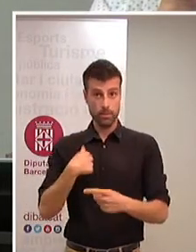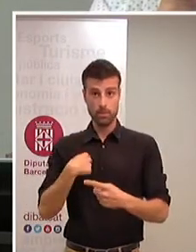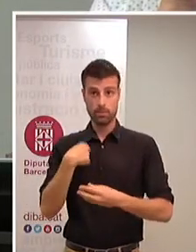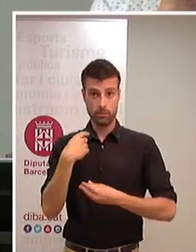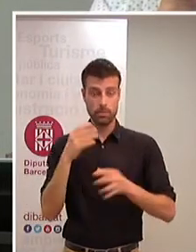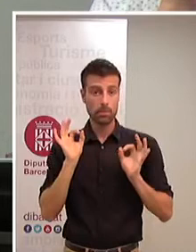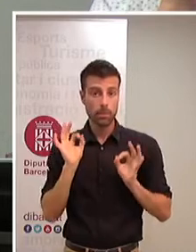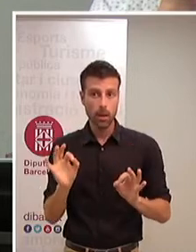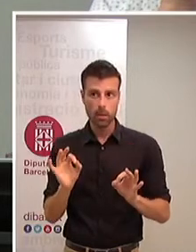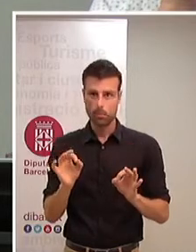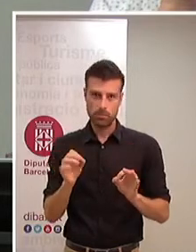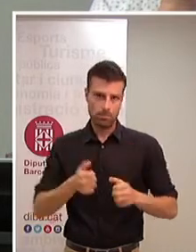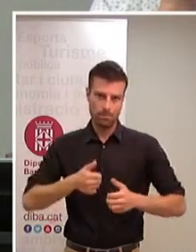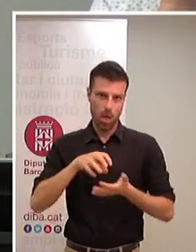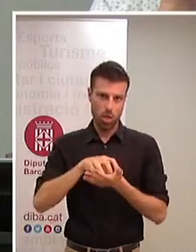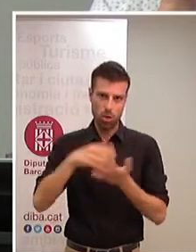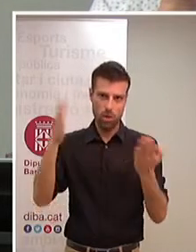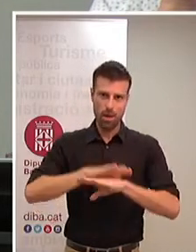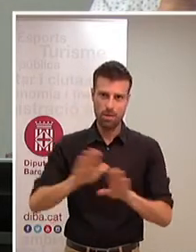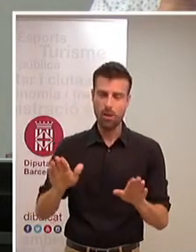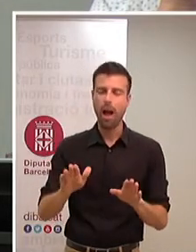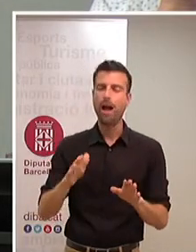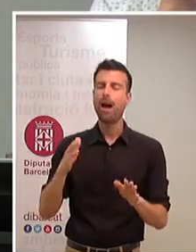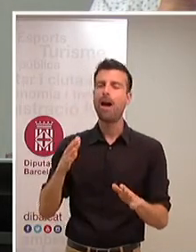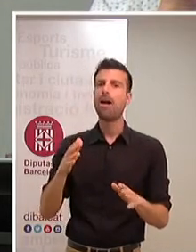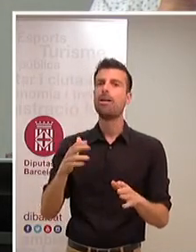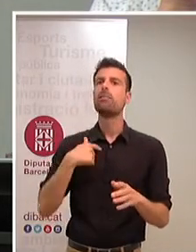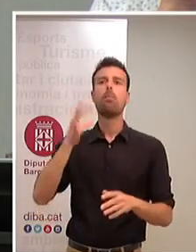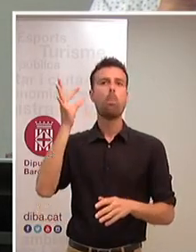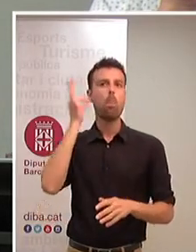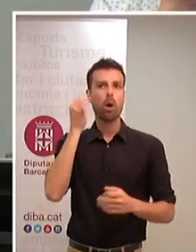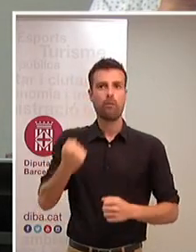podia ser d'altra manera és la reivindicació d'empoderar la dona.